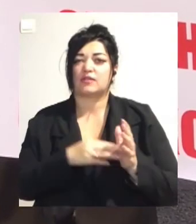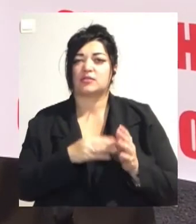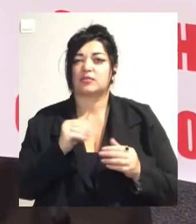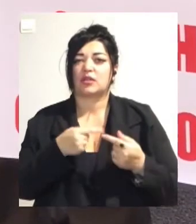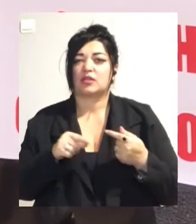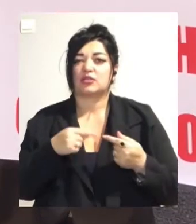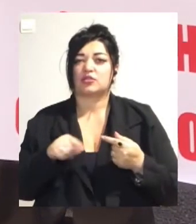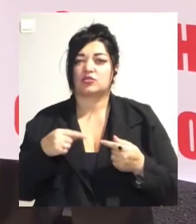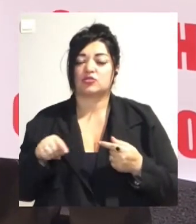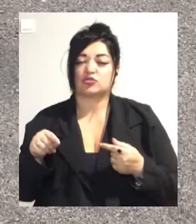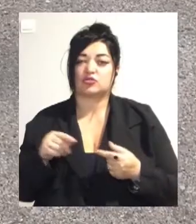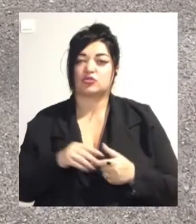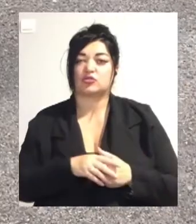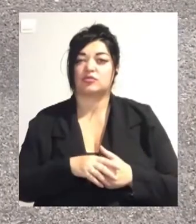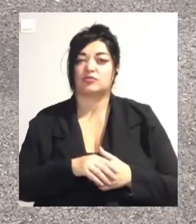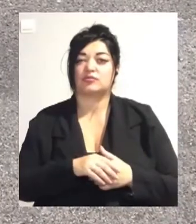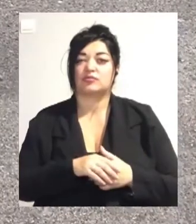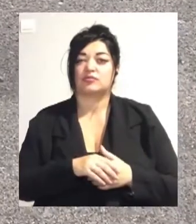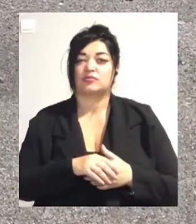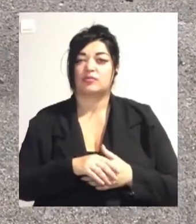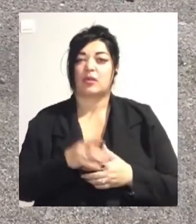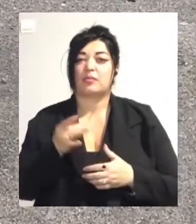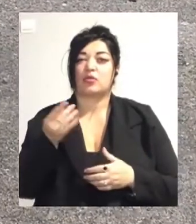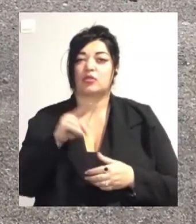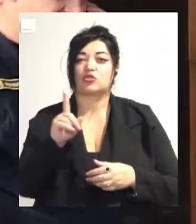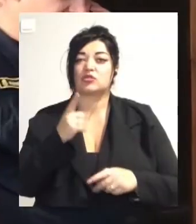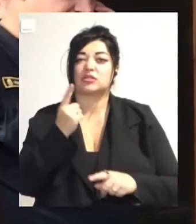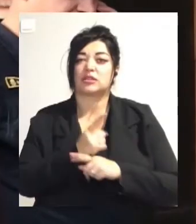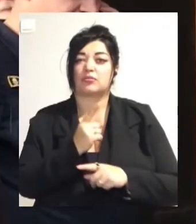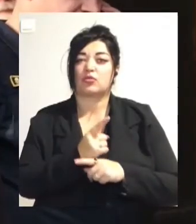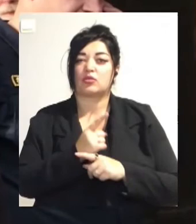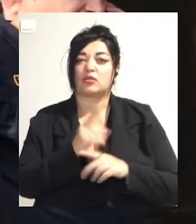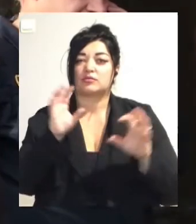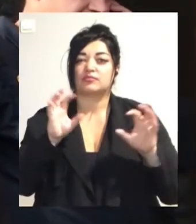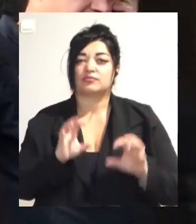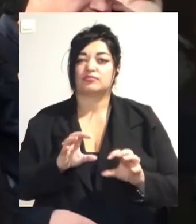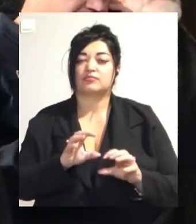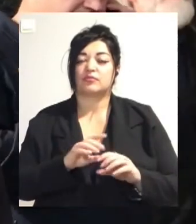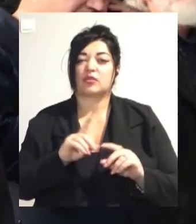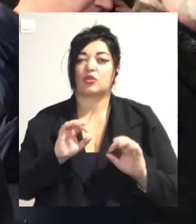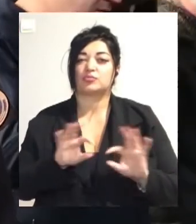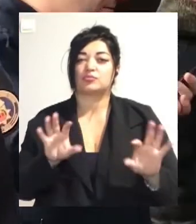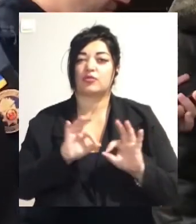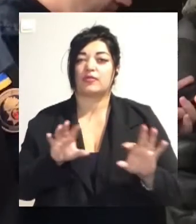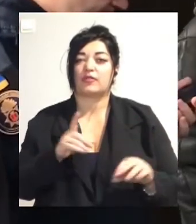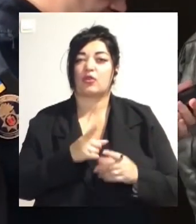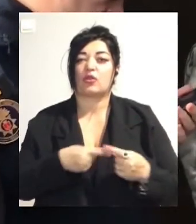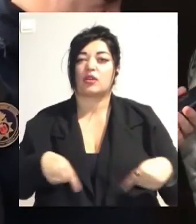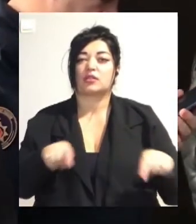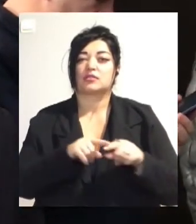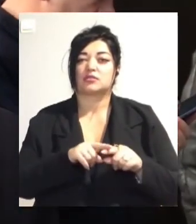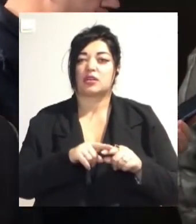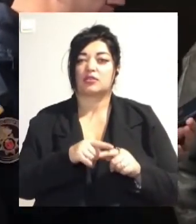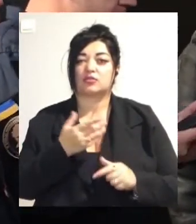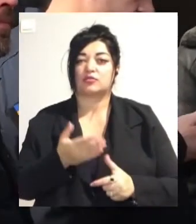обмежують процедуру полювання. Про те, що забороняють нові закони, розповів організатор мітингу мисливців Микола Дрьома.